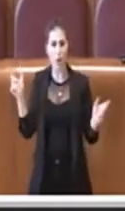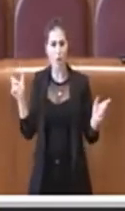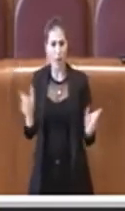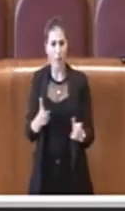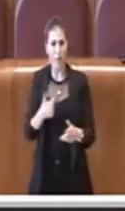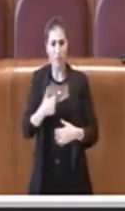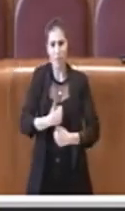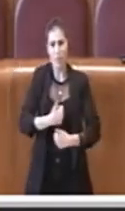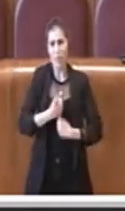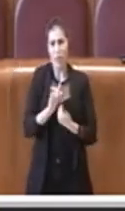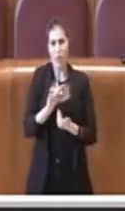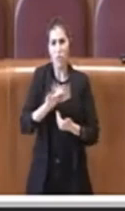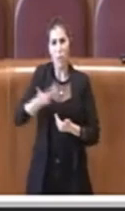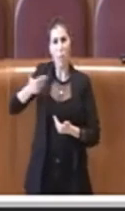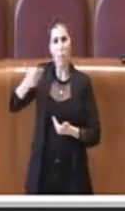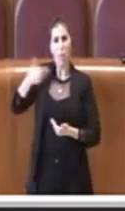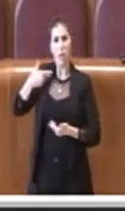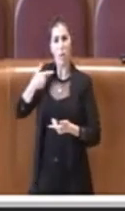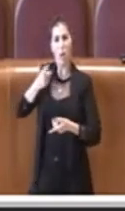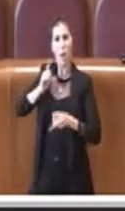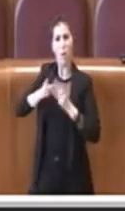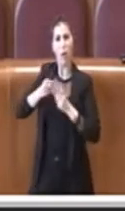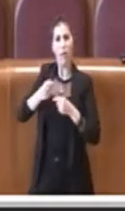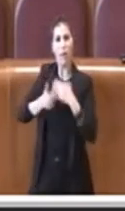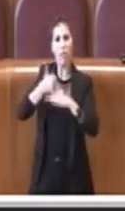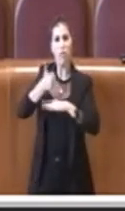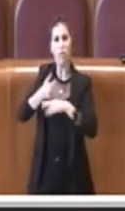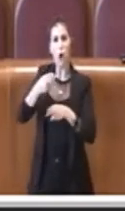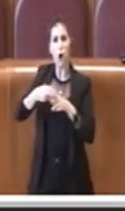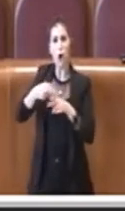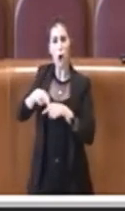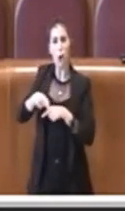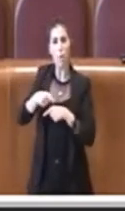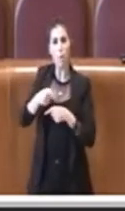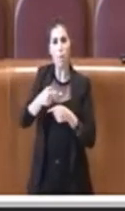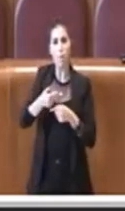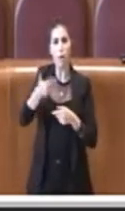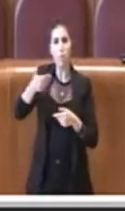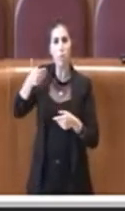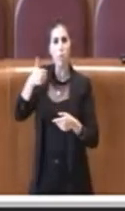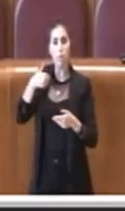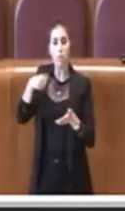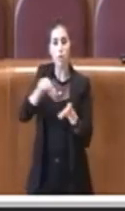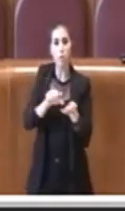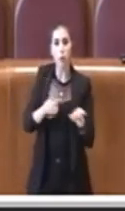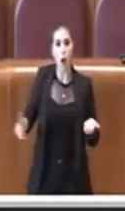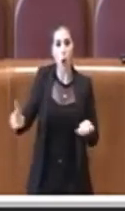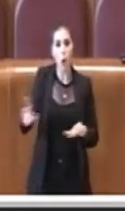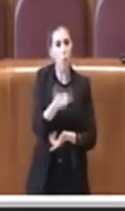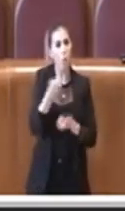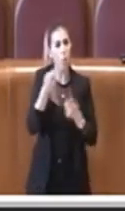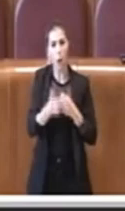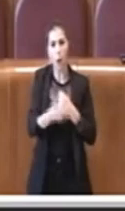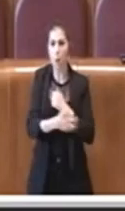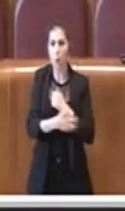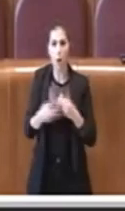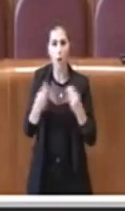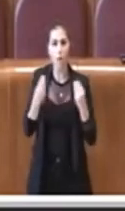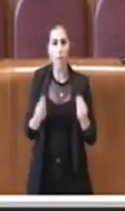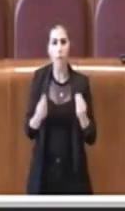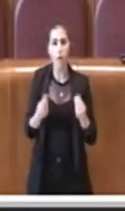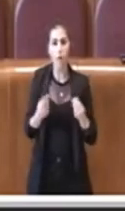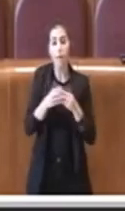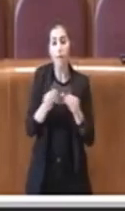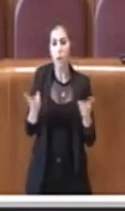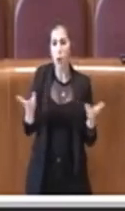dispiace, ecco le passate amministrazioni su questo, a parte i 12 centri di raccolta che hanno lasciato alla Capitale, insomma mi sembra che non abbiano fatto alcunché.